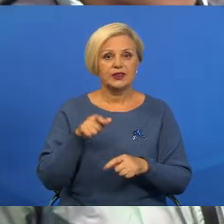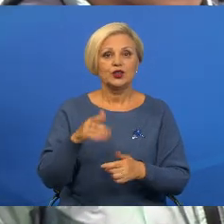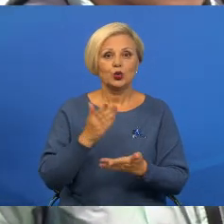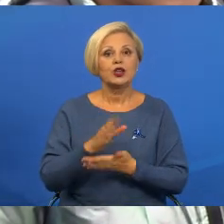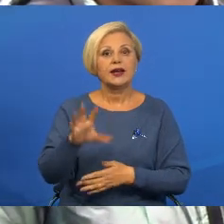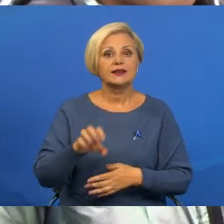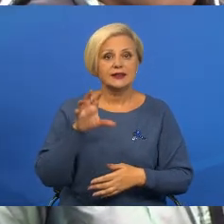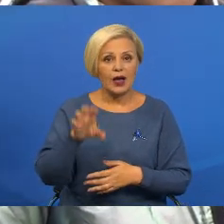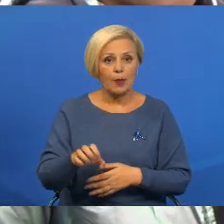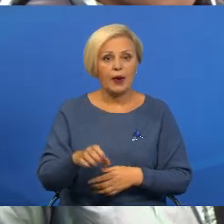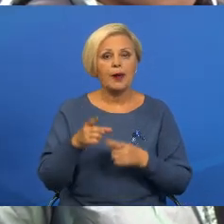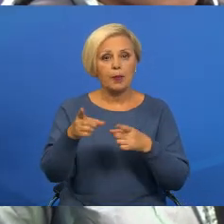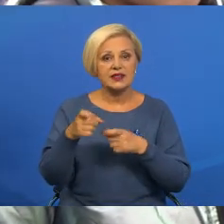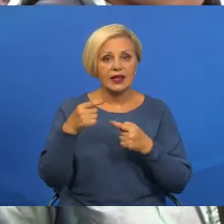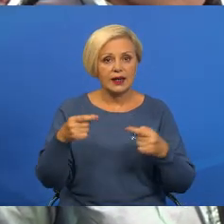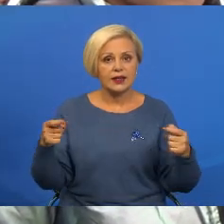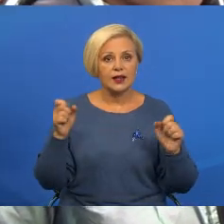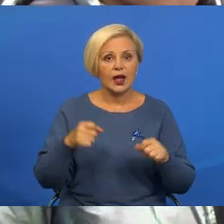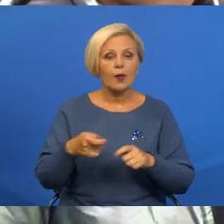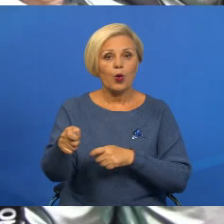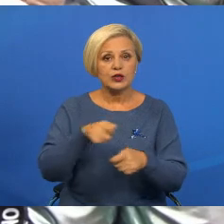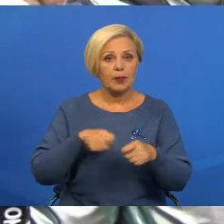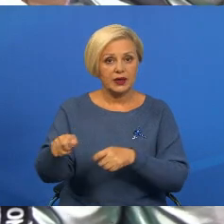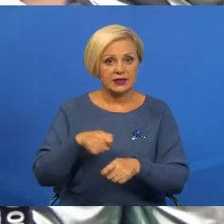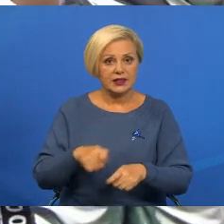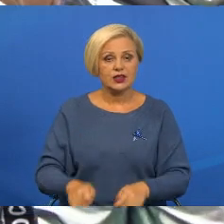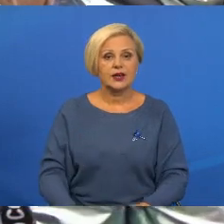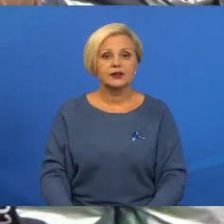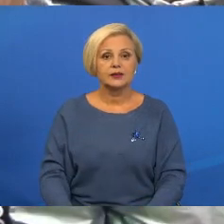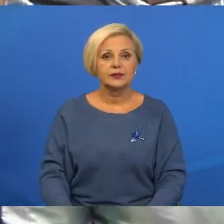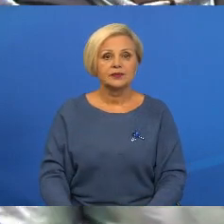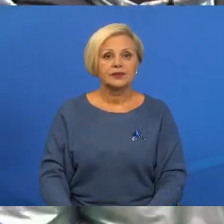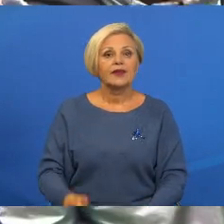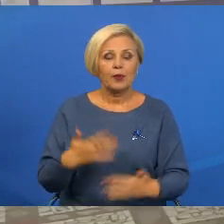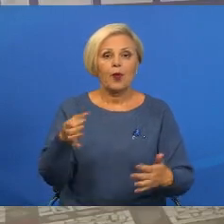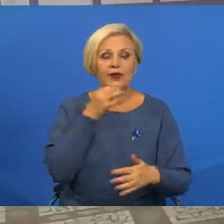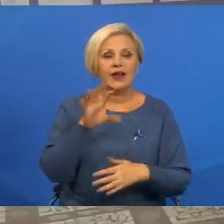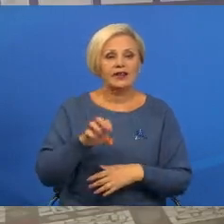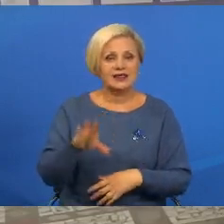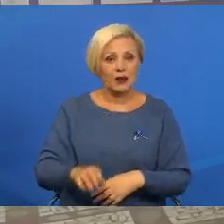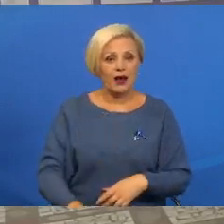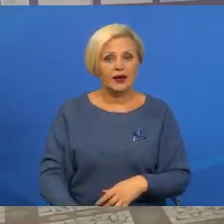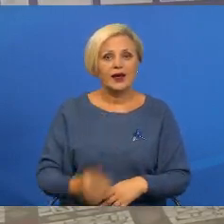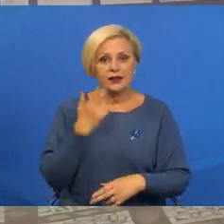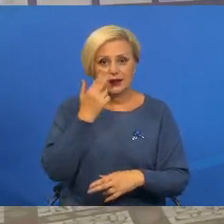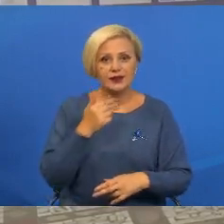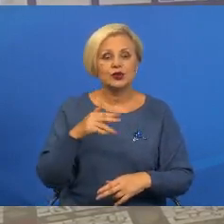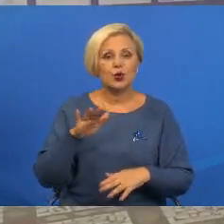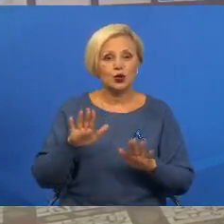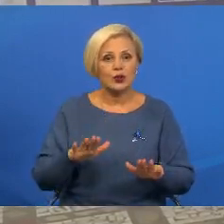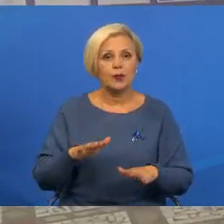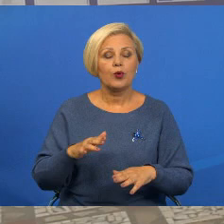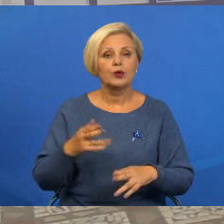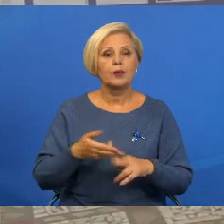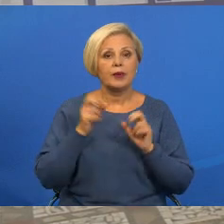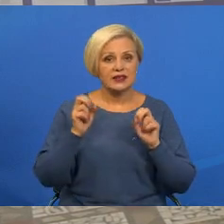собаки, всякие пистолеты, которые можно перезаряжать. Что понравилось? Собака. Традиционный пункт дня безопасности